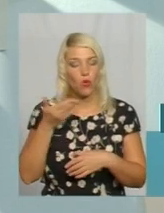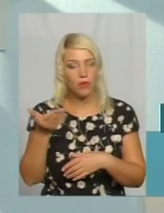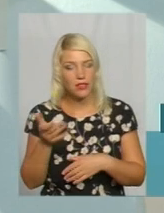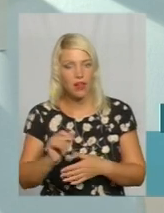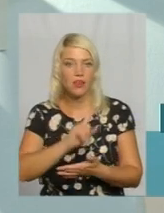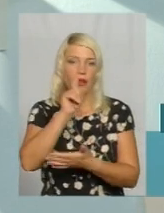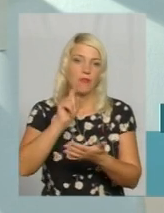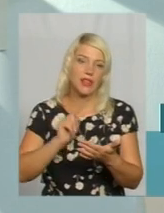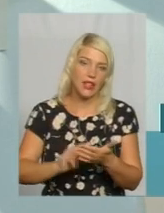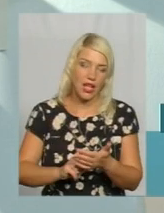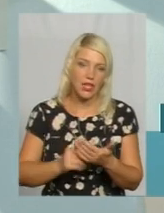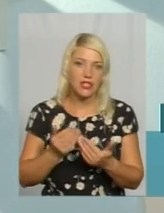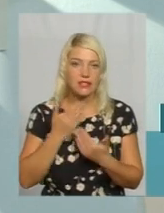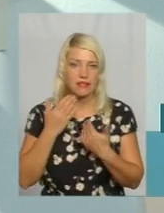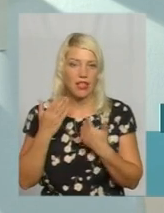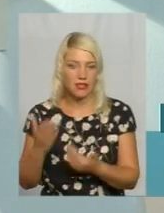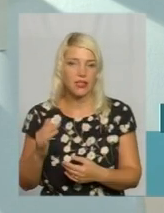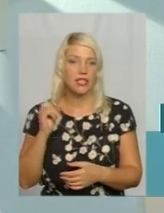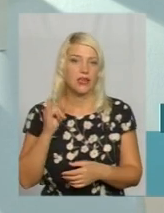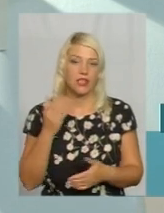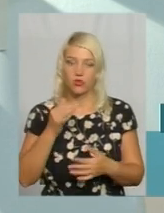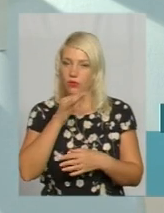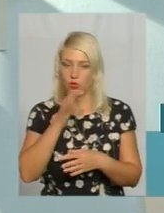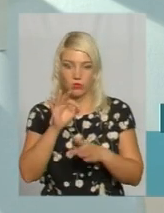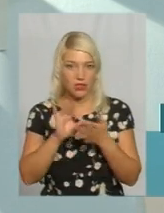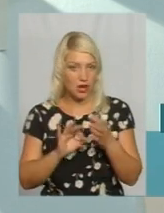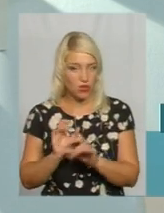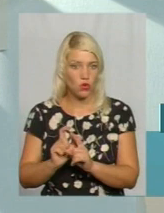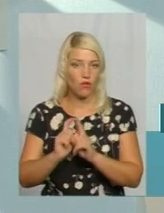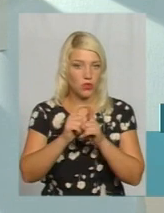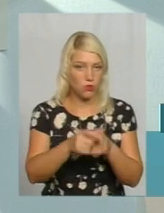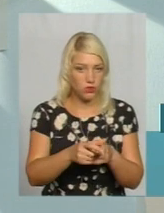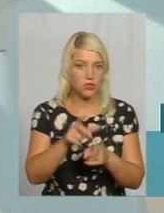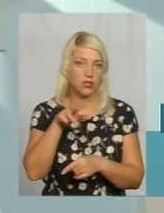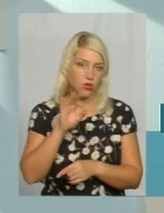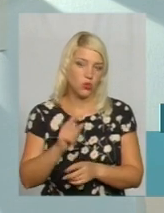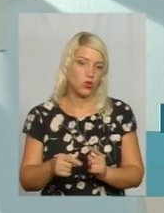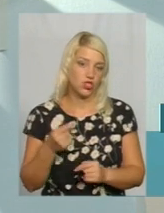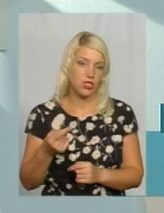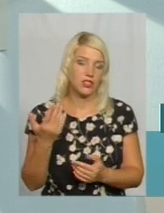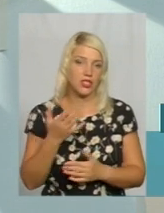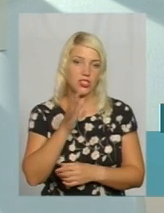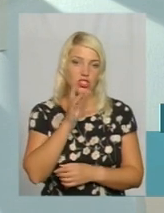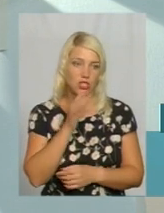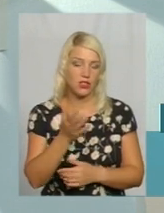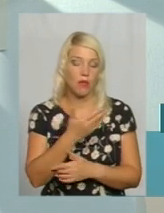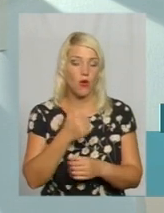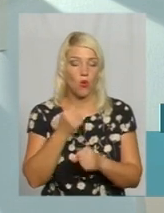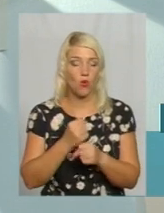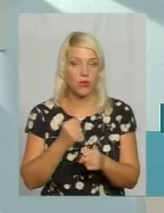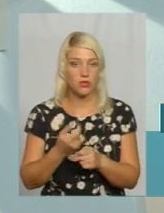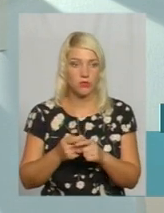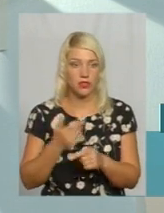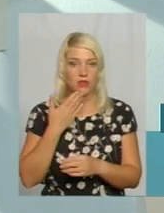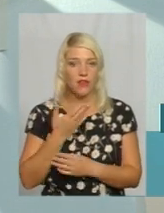фахівці вам нададуть відповідь. Якщо не зможемо надати відповідь одразу, то, звичайно, через якийсь певний час ми опрацюємо ці всі звернення і буде